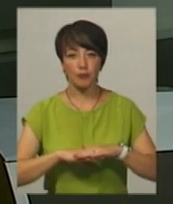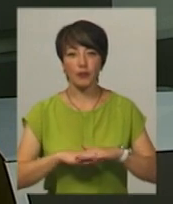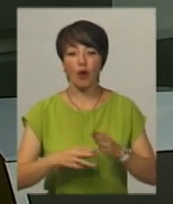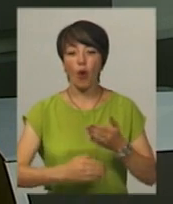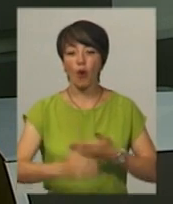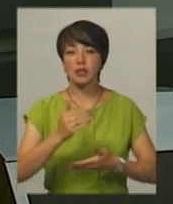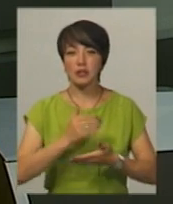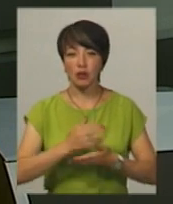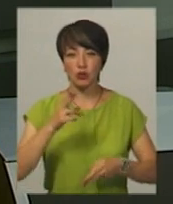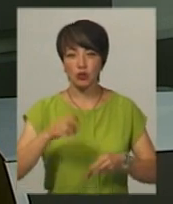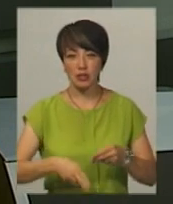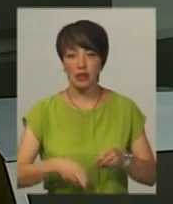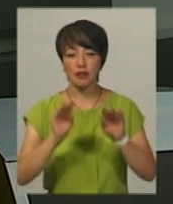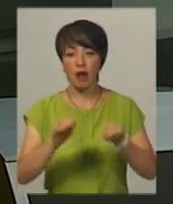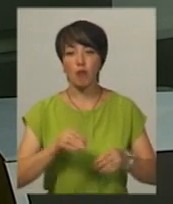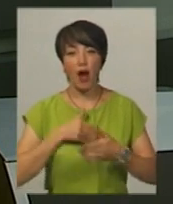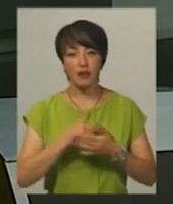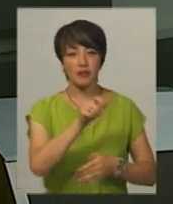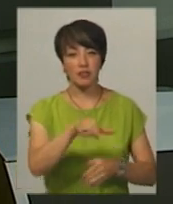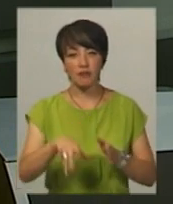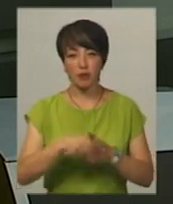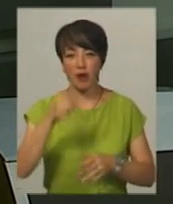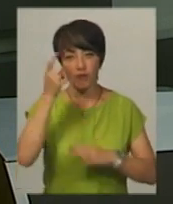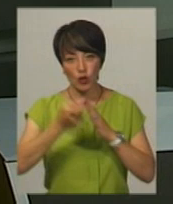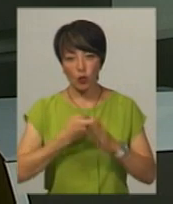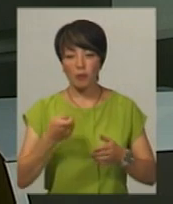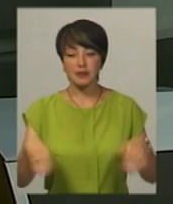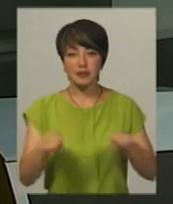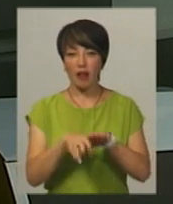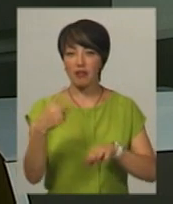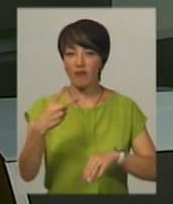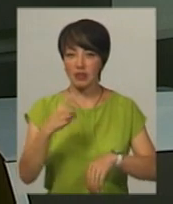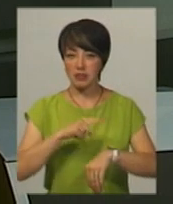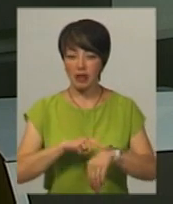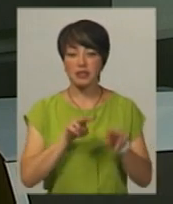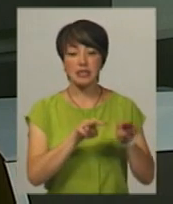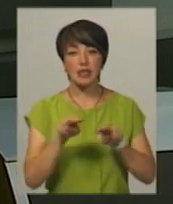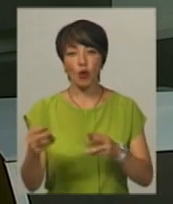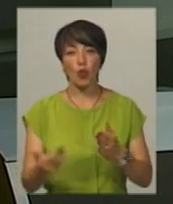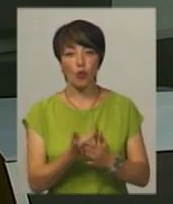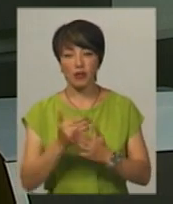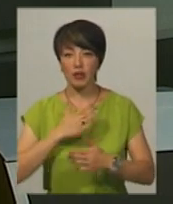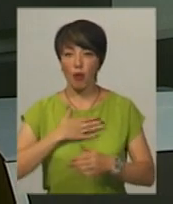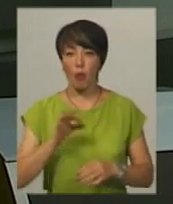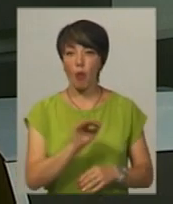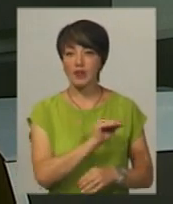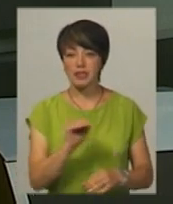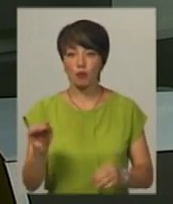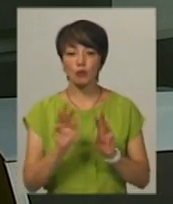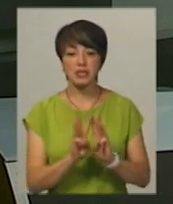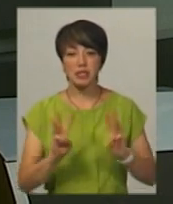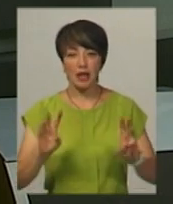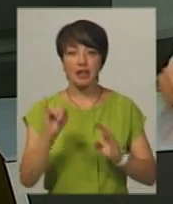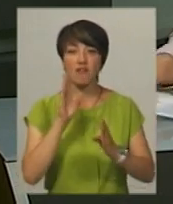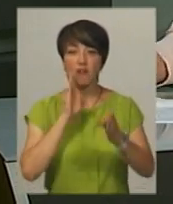Остаточні дані про активність виборців будуть відомі після закриття дільниць о 20-й. Стежте за оновленнями на нашому офіційному сайті та на